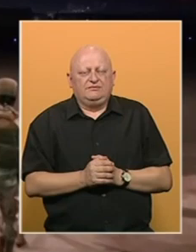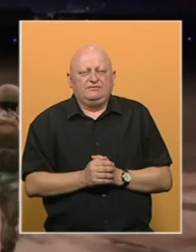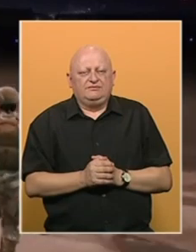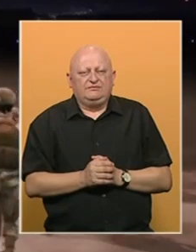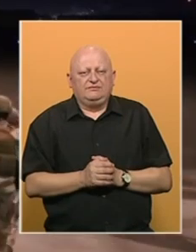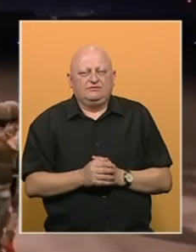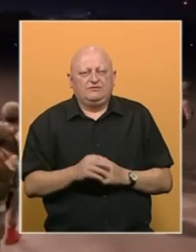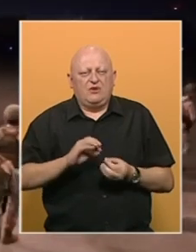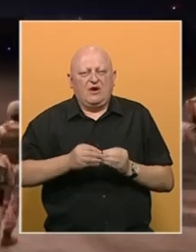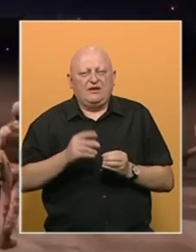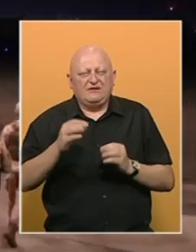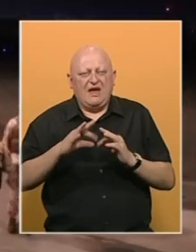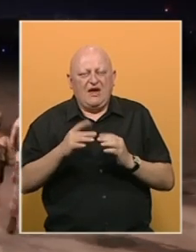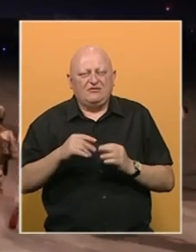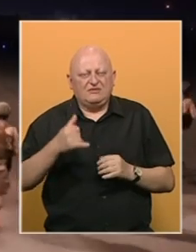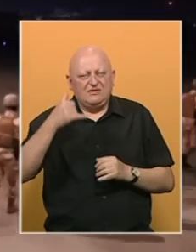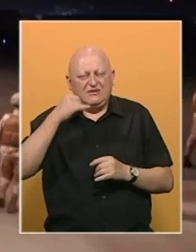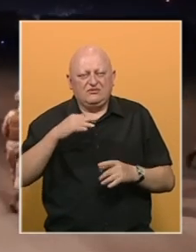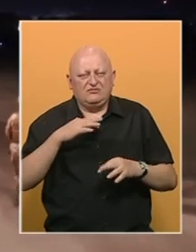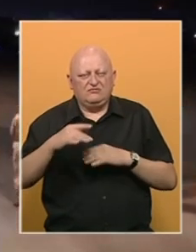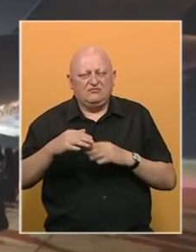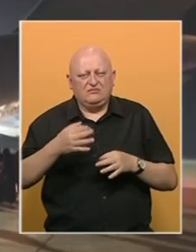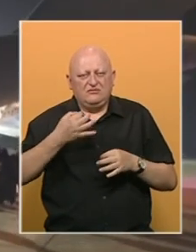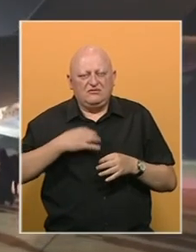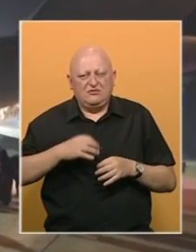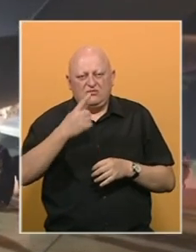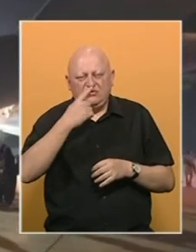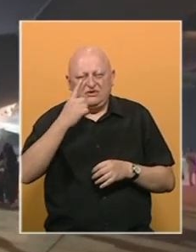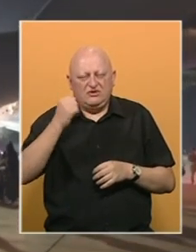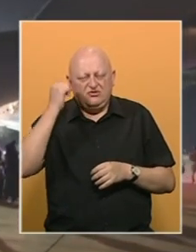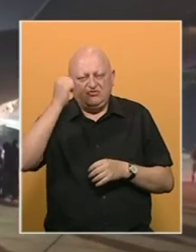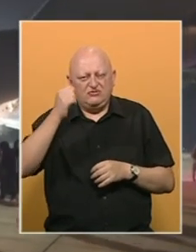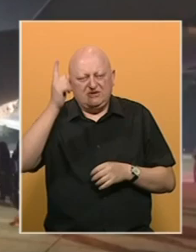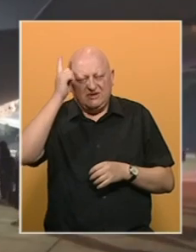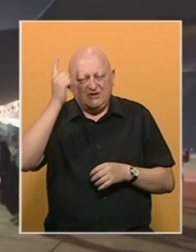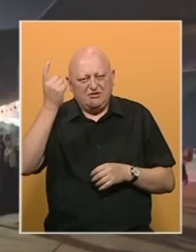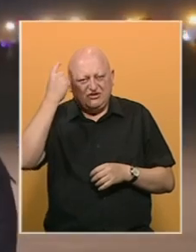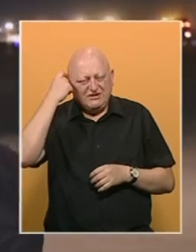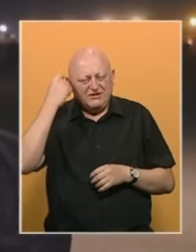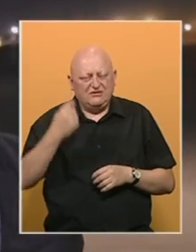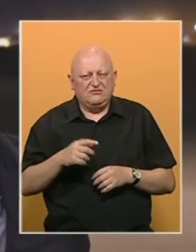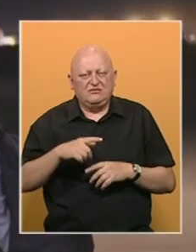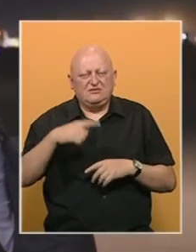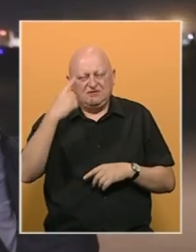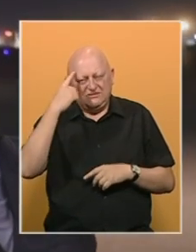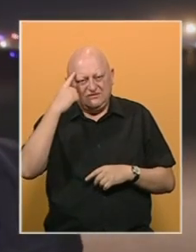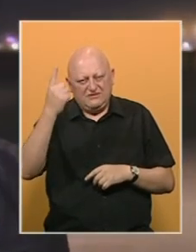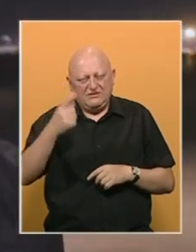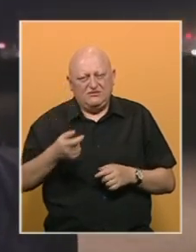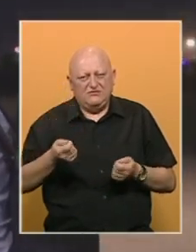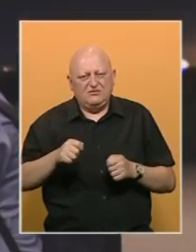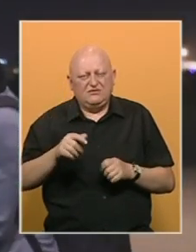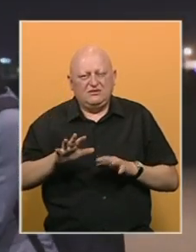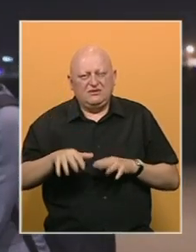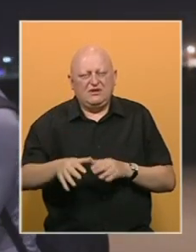O krizi u Afganistanu telefonski su razgovarali predsjednici Rusije i Turske i Njemačka kancelarka. Svjesni su, zaključuju da je